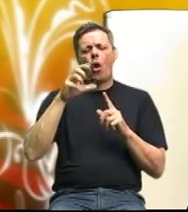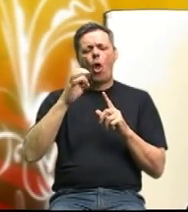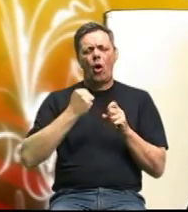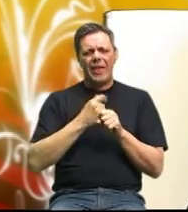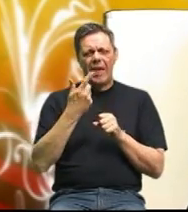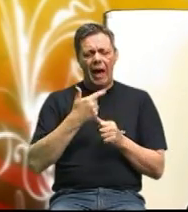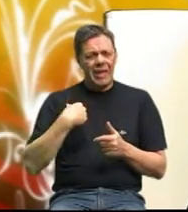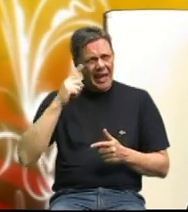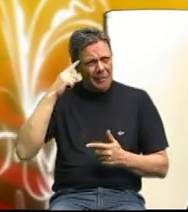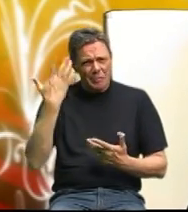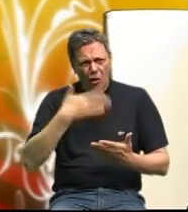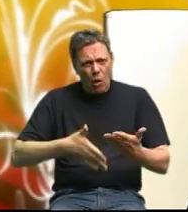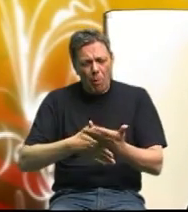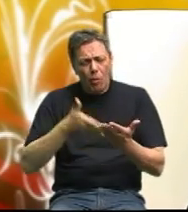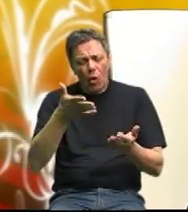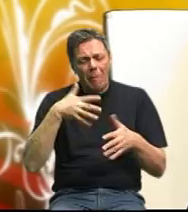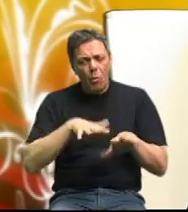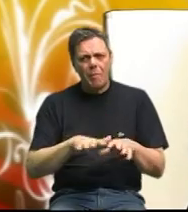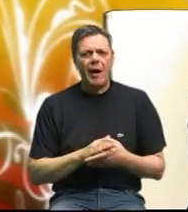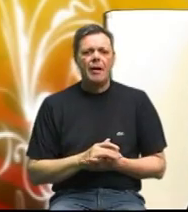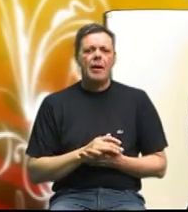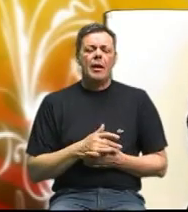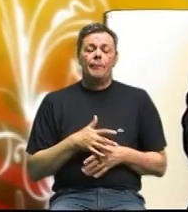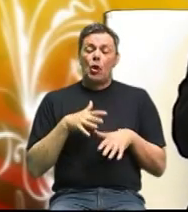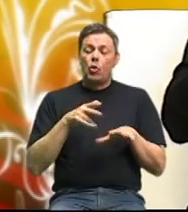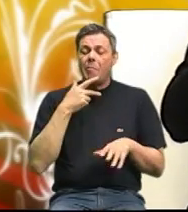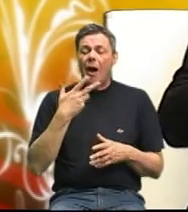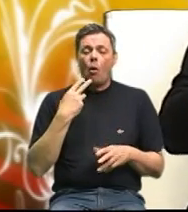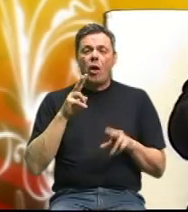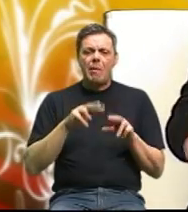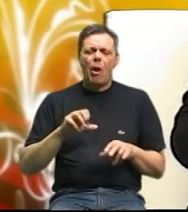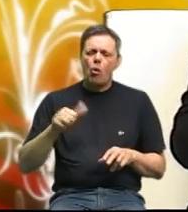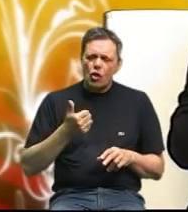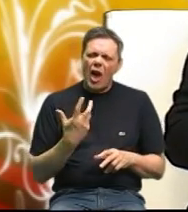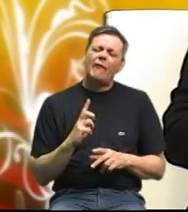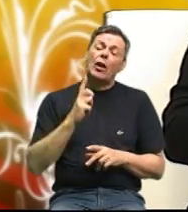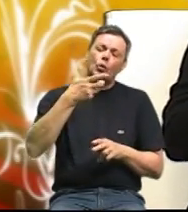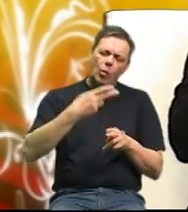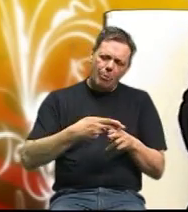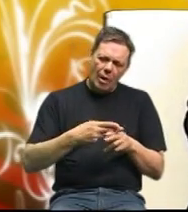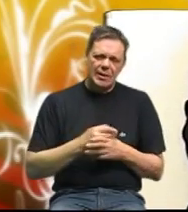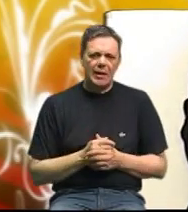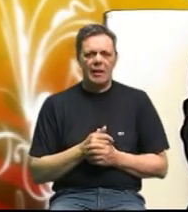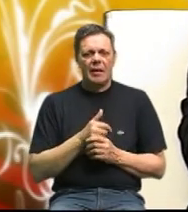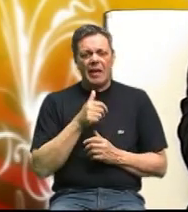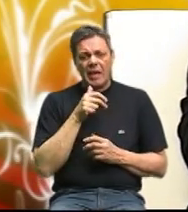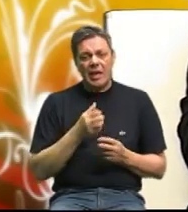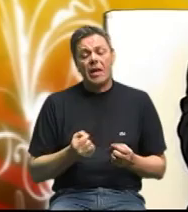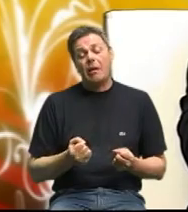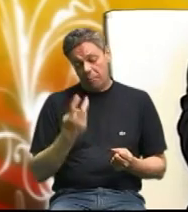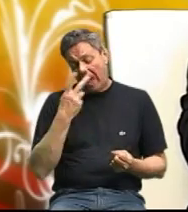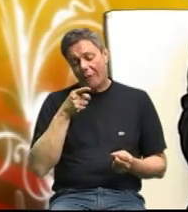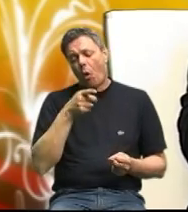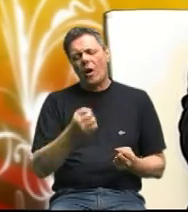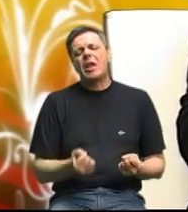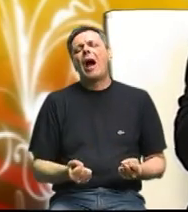kako pomoć ovim ljudim i ljudi koji imaju još nekakve bolesti i još teže se promijeniti stil